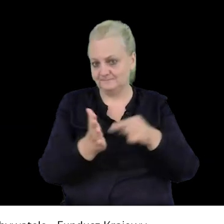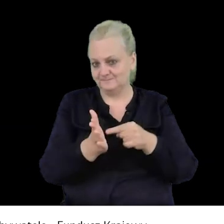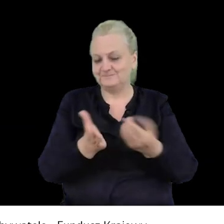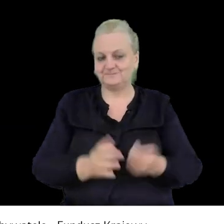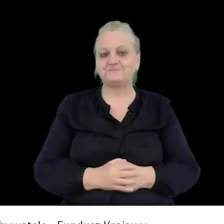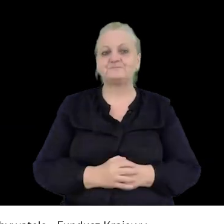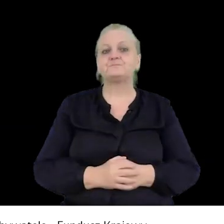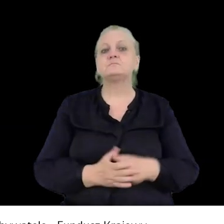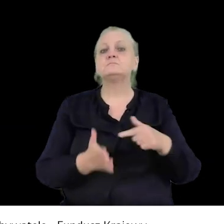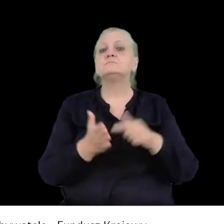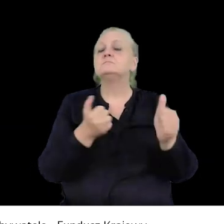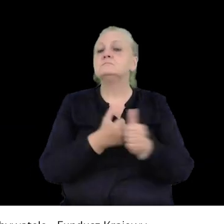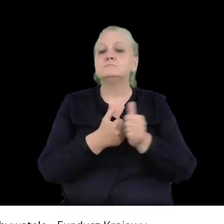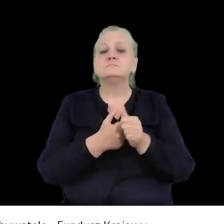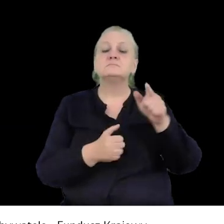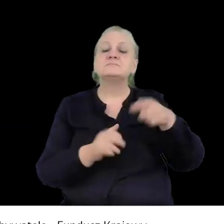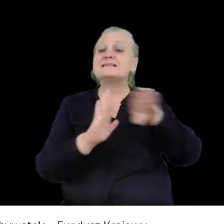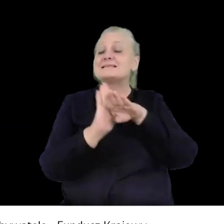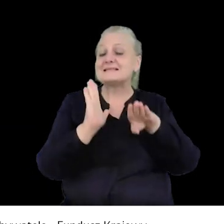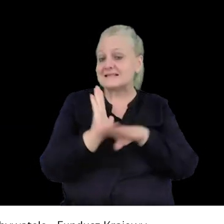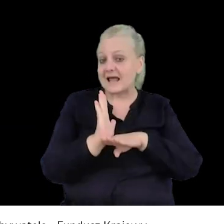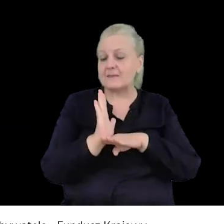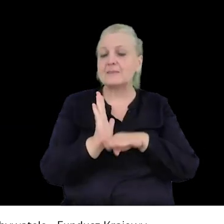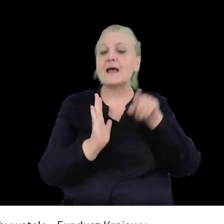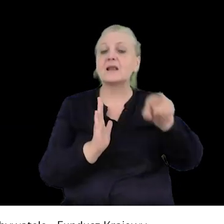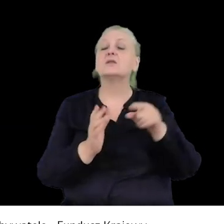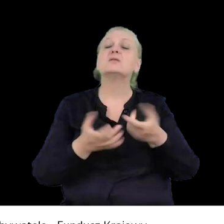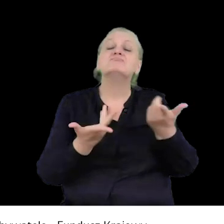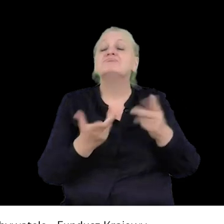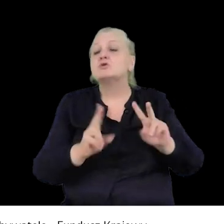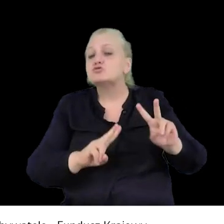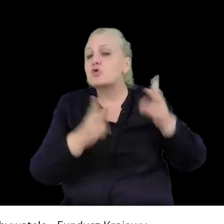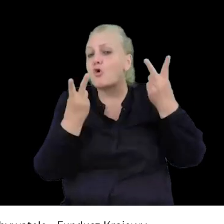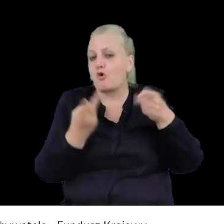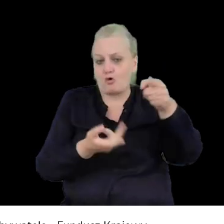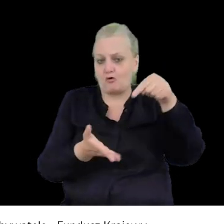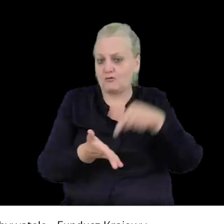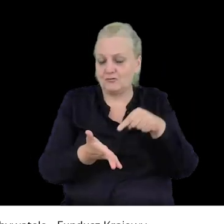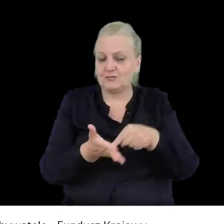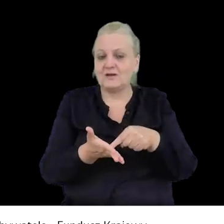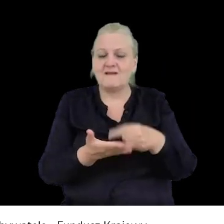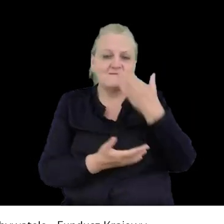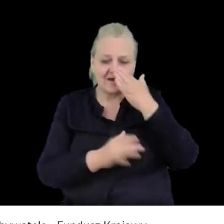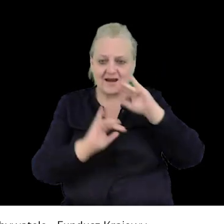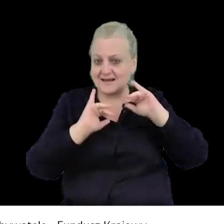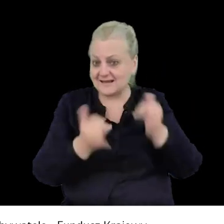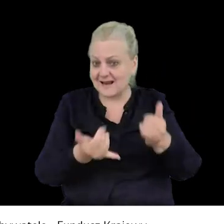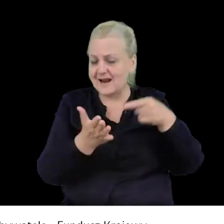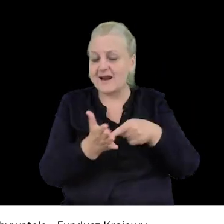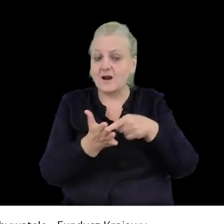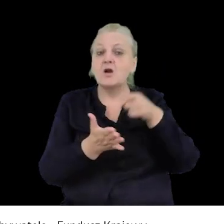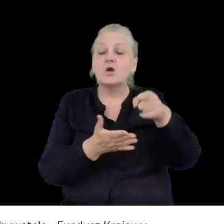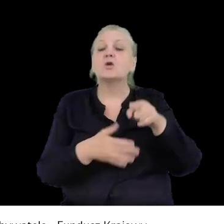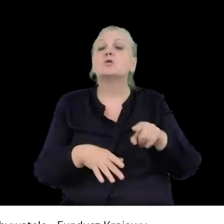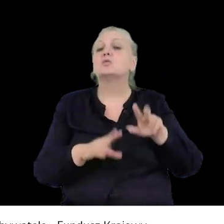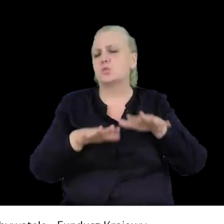Jeżeli chodzi o źródła standardów wolności zgromadzeń, czyli właściwie skąd one się biorą, skąd wiemy, że wyglądają tak a nie inaczej, to tych źródeł